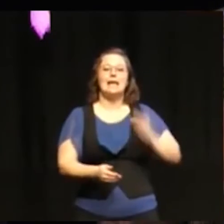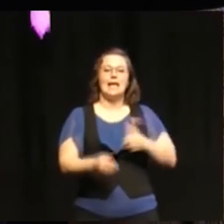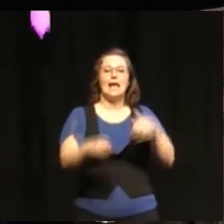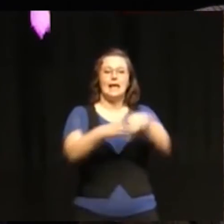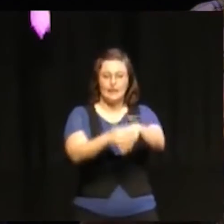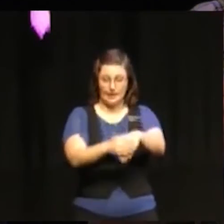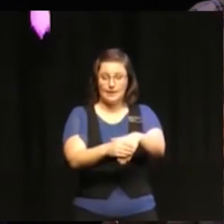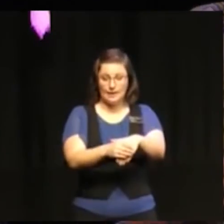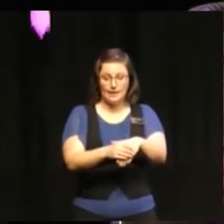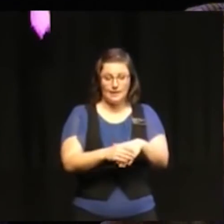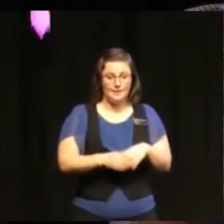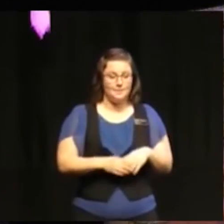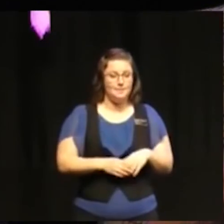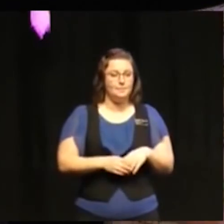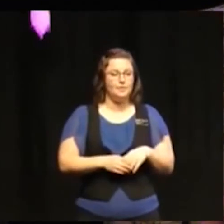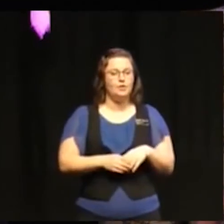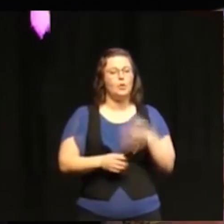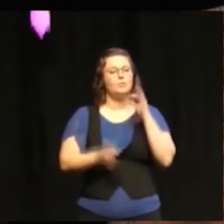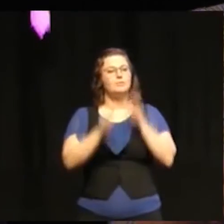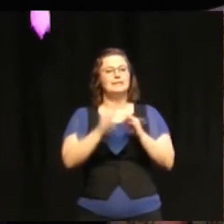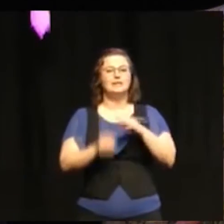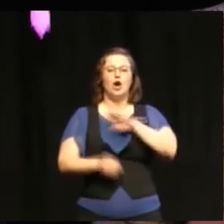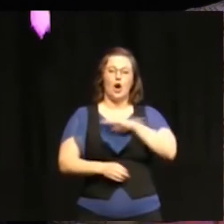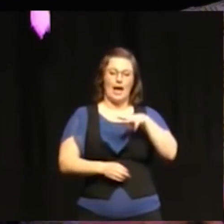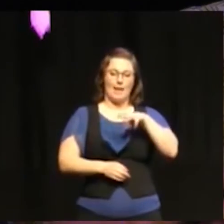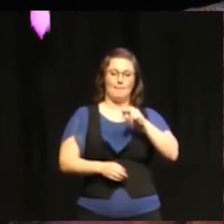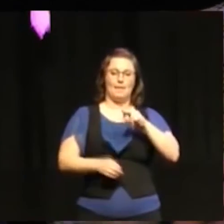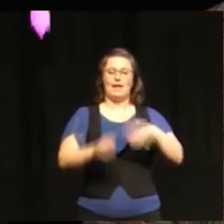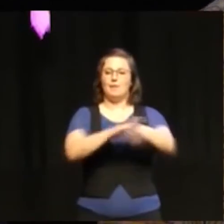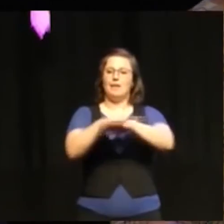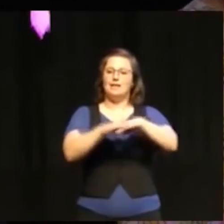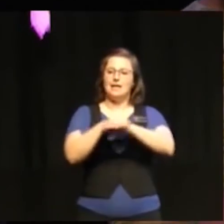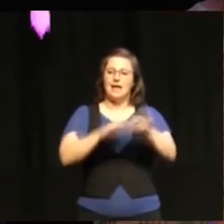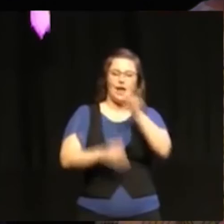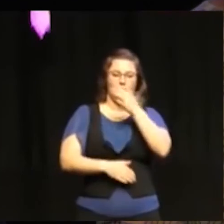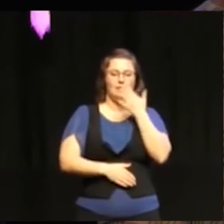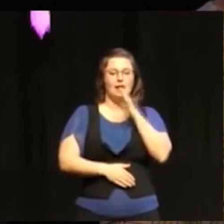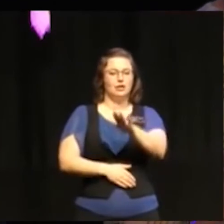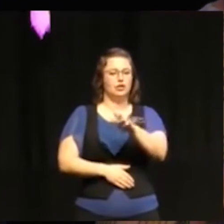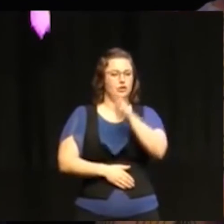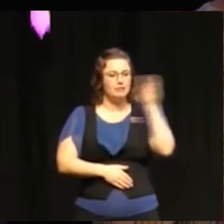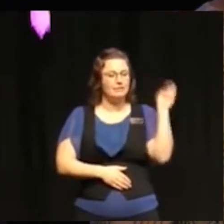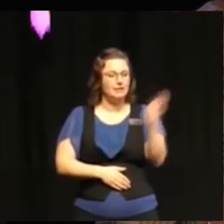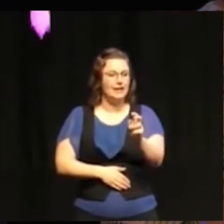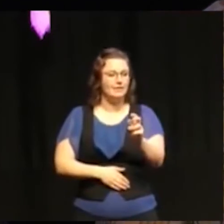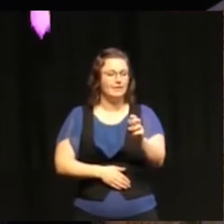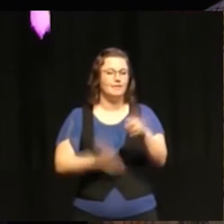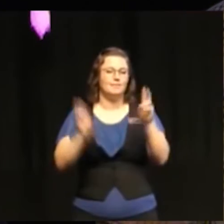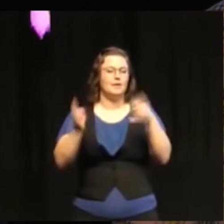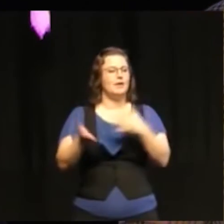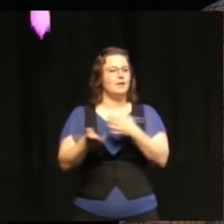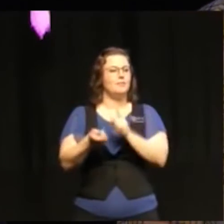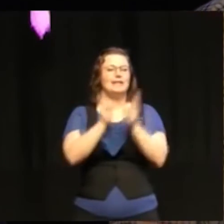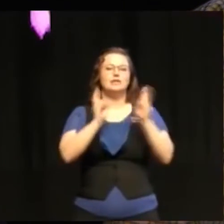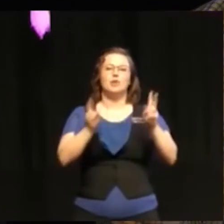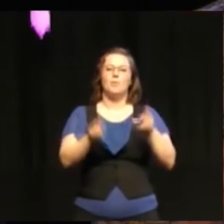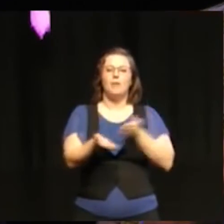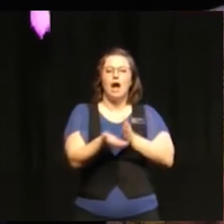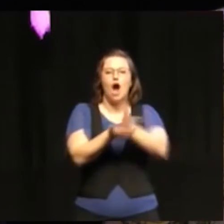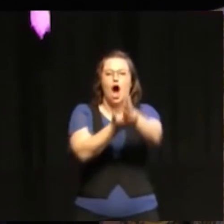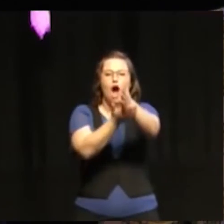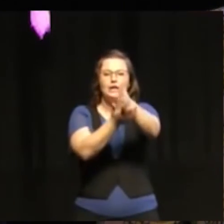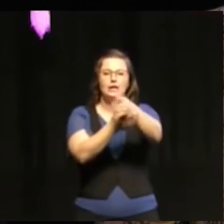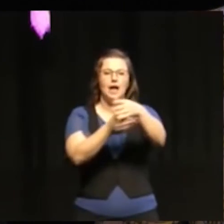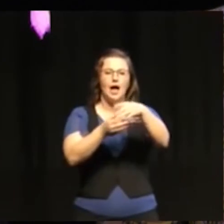think that exactly taking a human rights based approach would kind of give you a recipe a road map on how to make